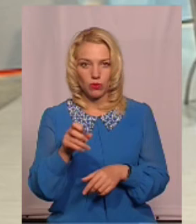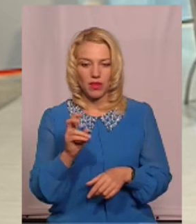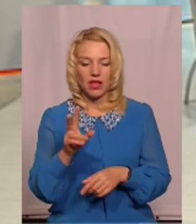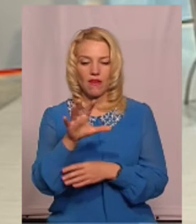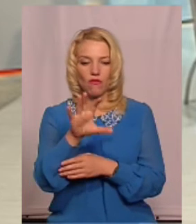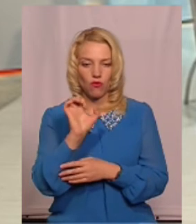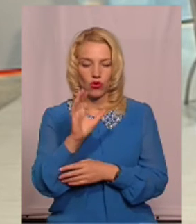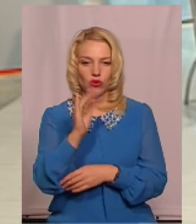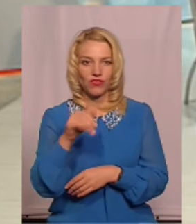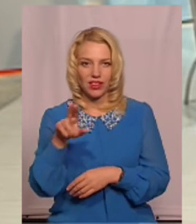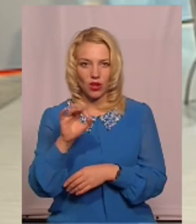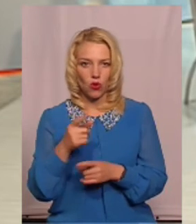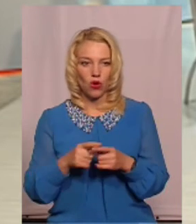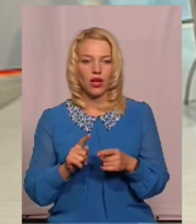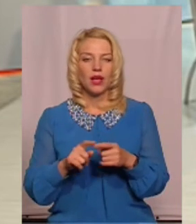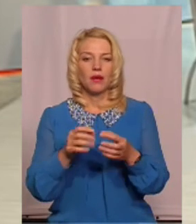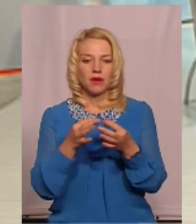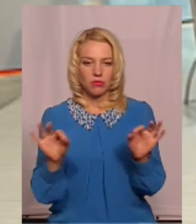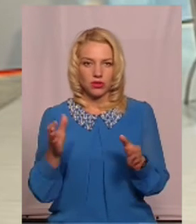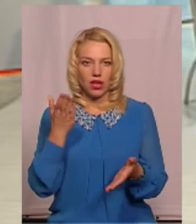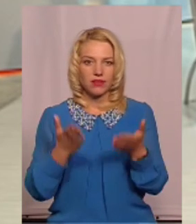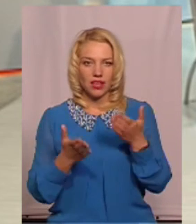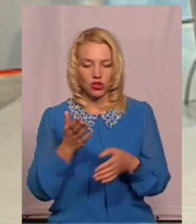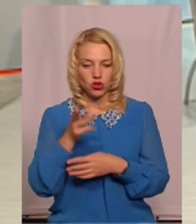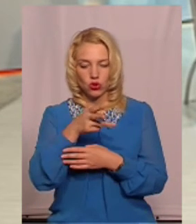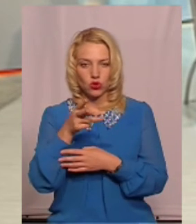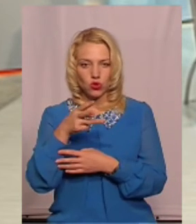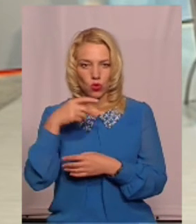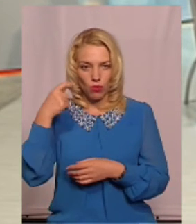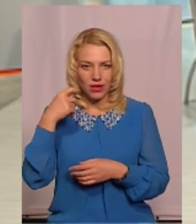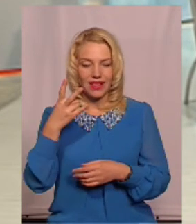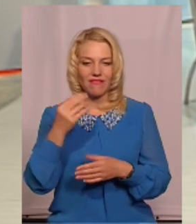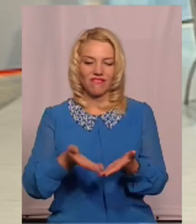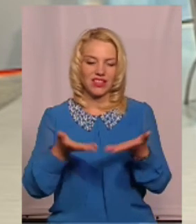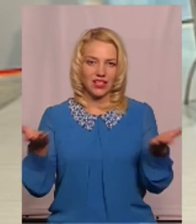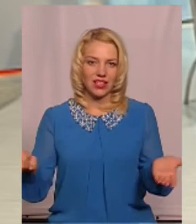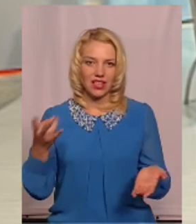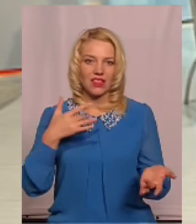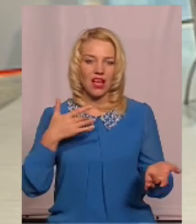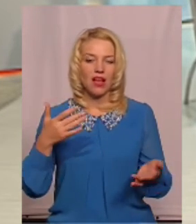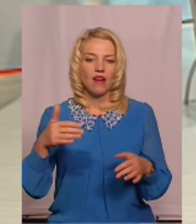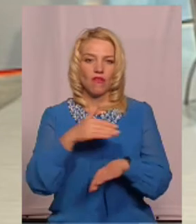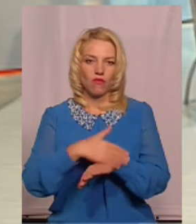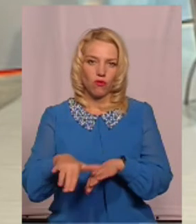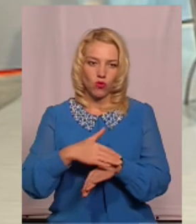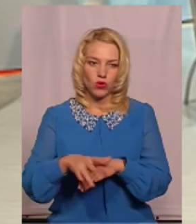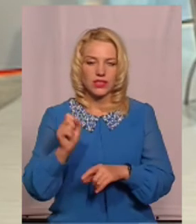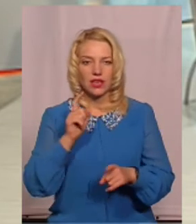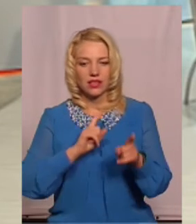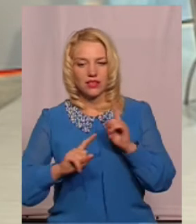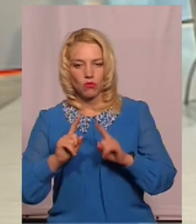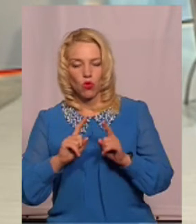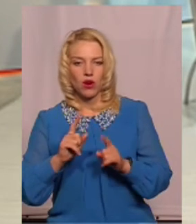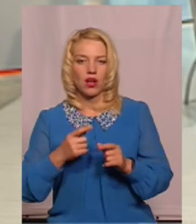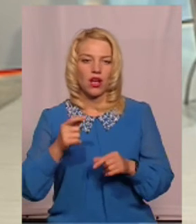фото, відео, кіно та телеплівку припускається, якщо зйомки проводяться відкрито на вулиці, на зборах, конференціях, мітингах та